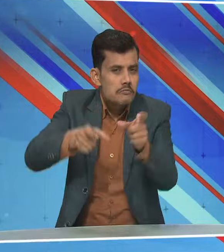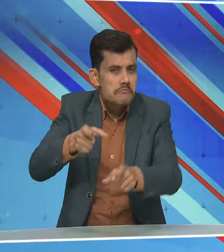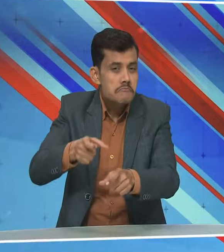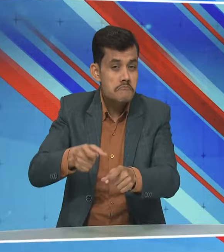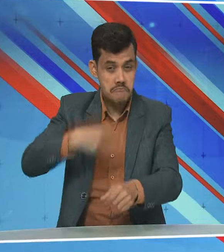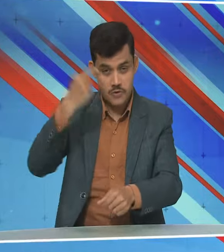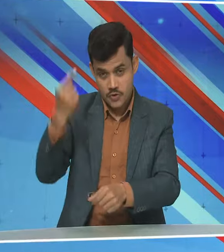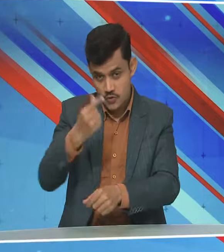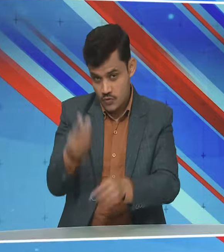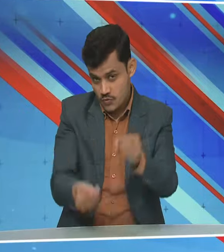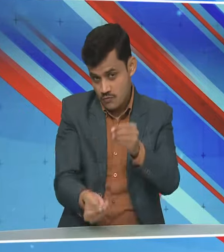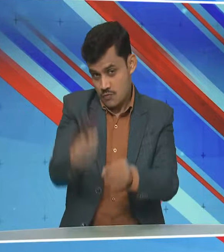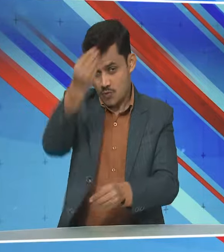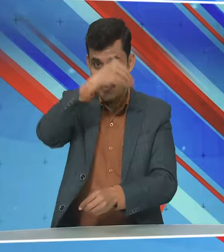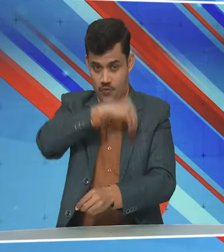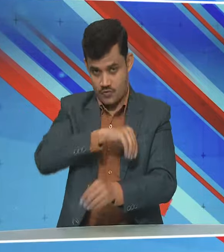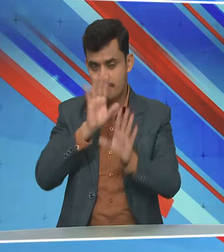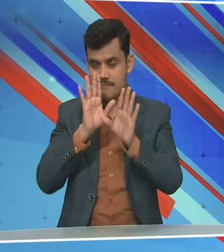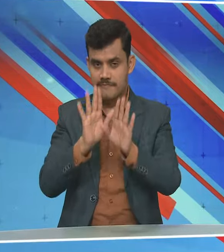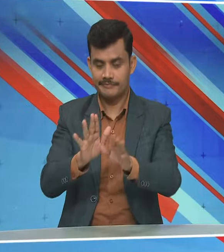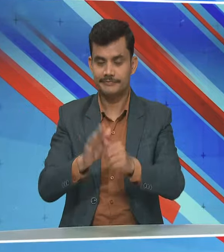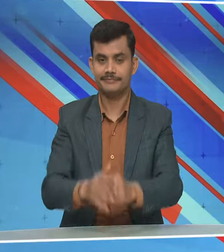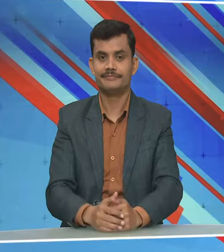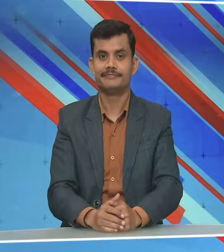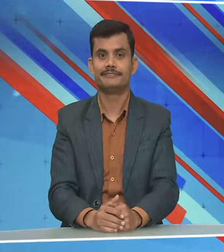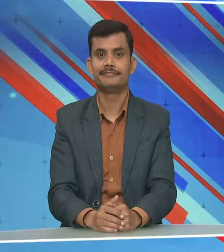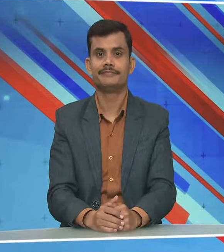लिए ये बहुत ही कारगर सावित होगा